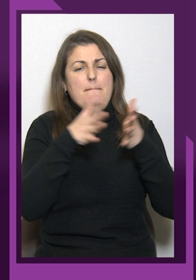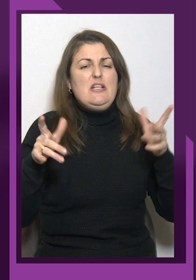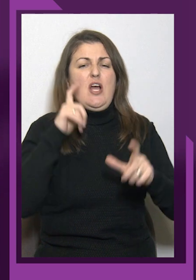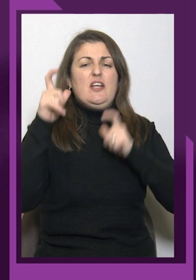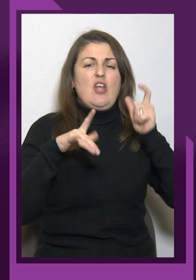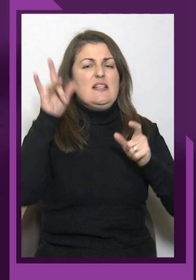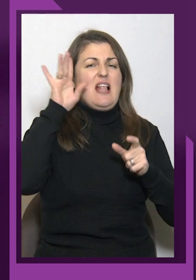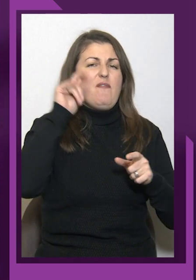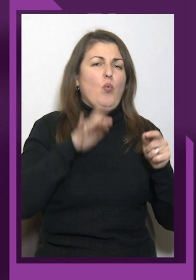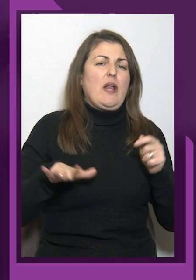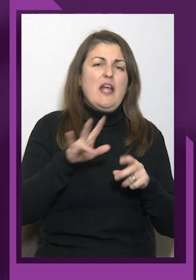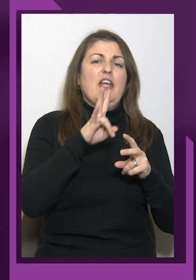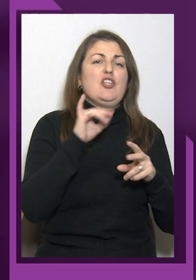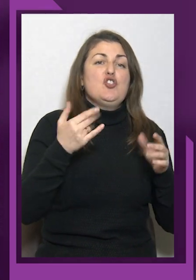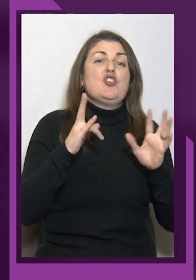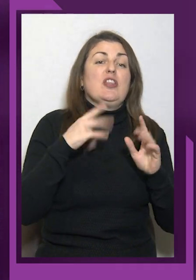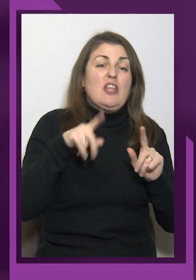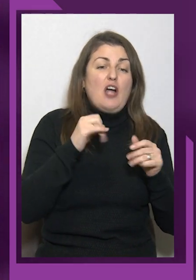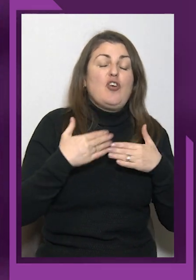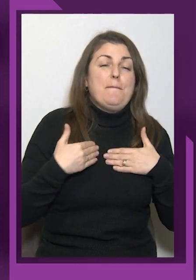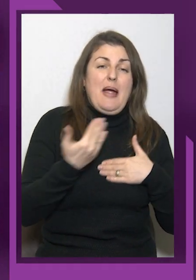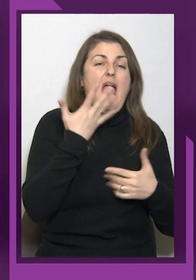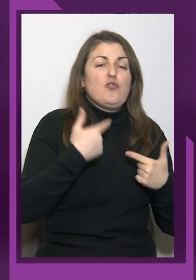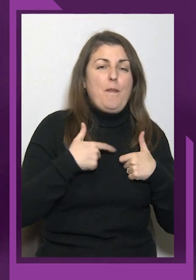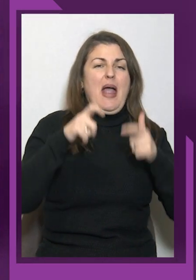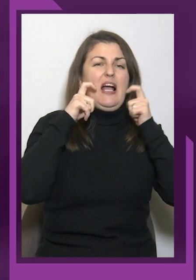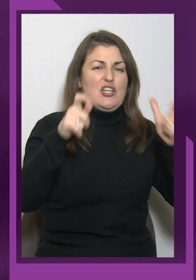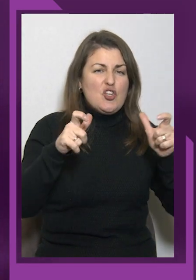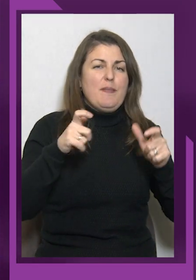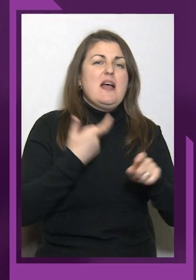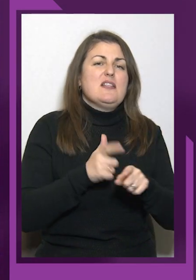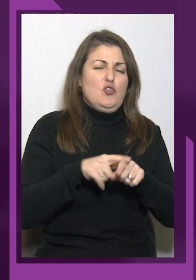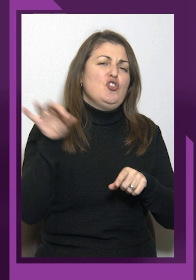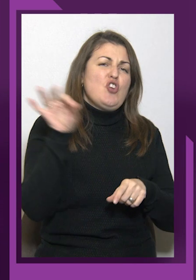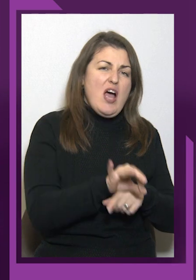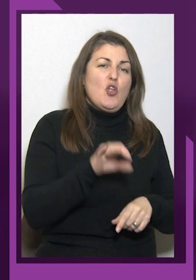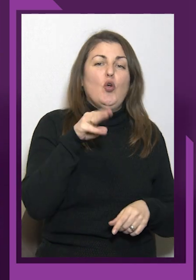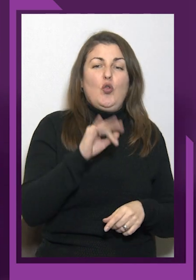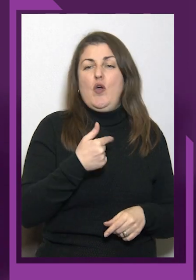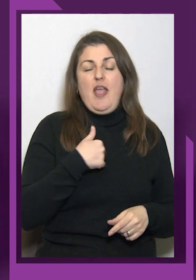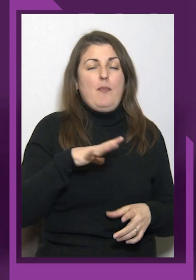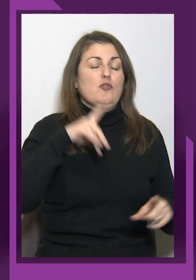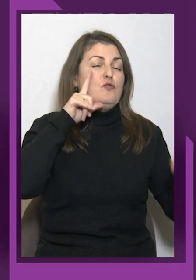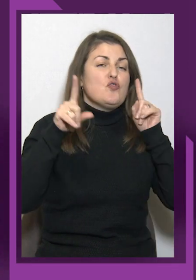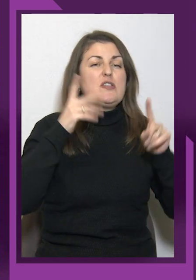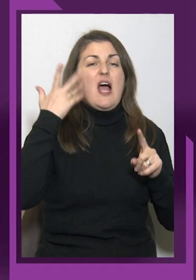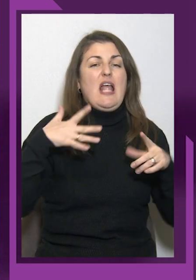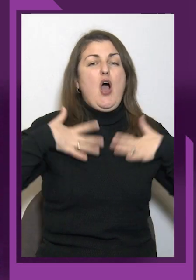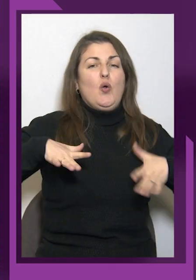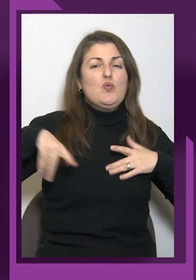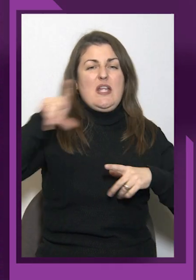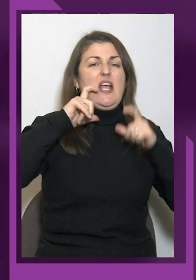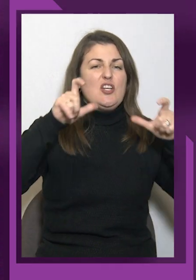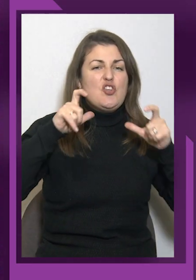ми кричимо, це дуже часто. То я був в шоці, коли грузини кричали, це більше, ніж ми. І вони не